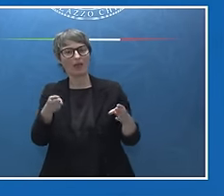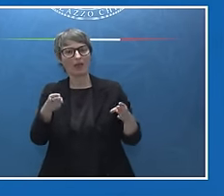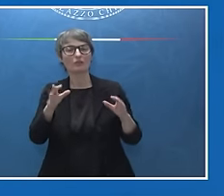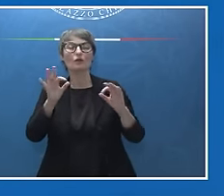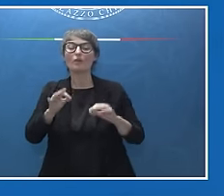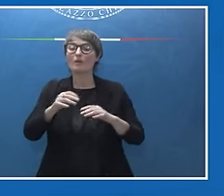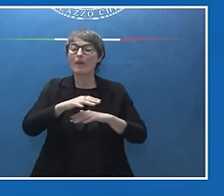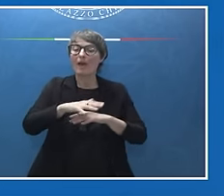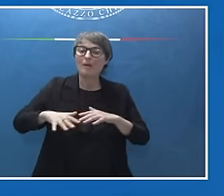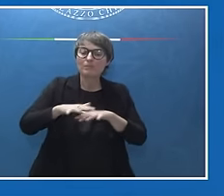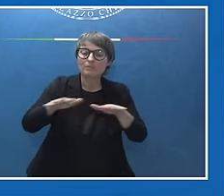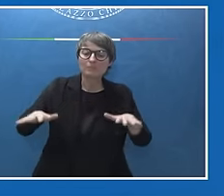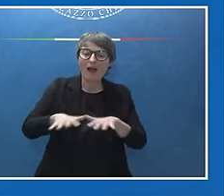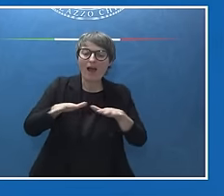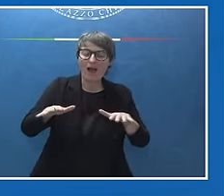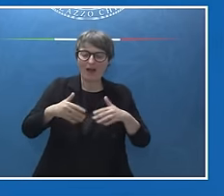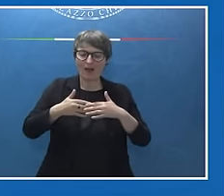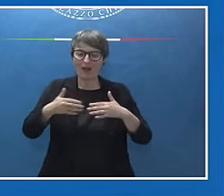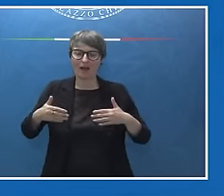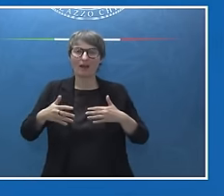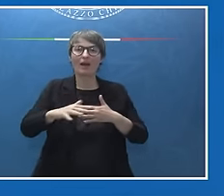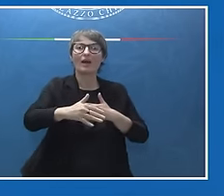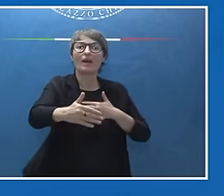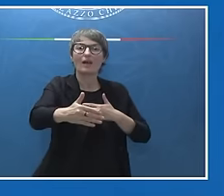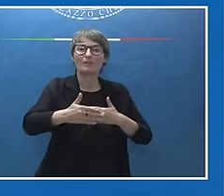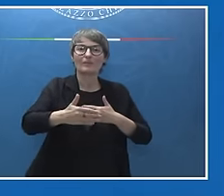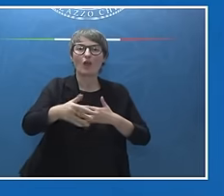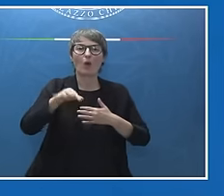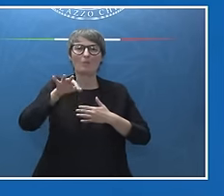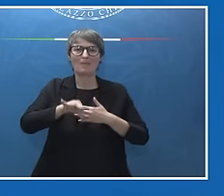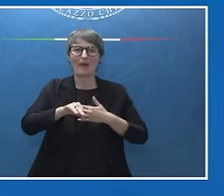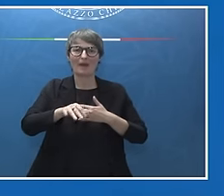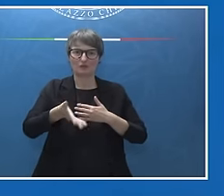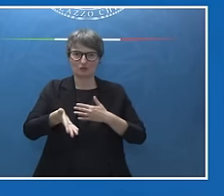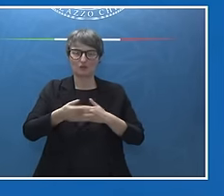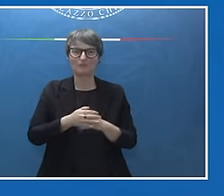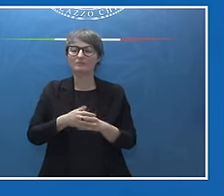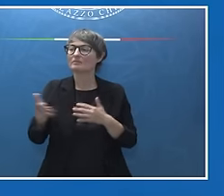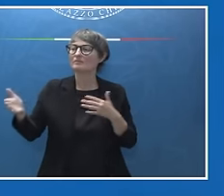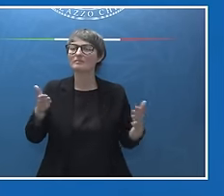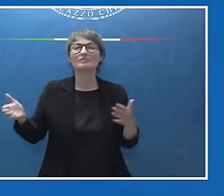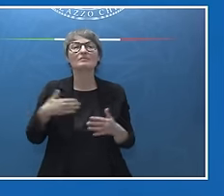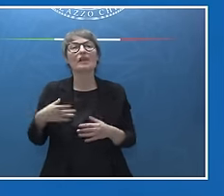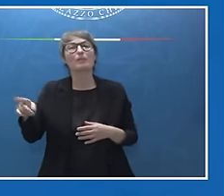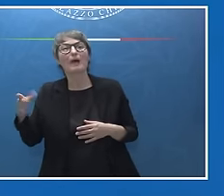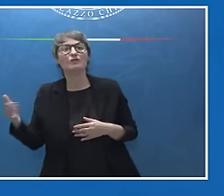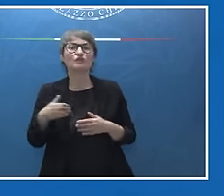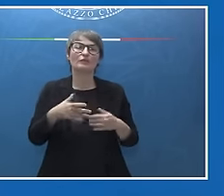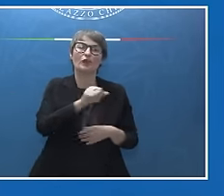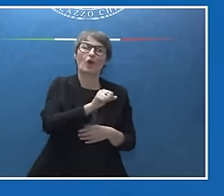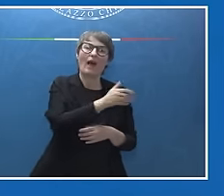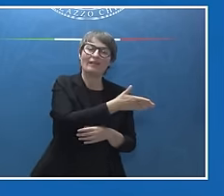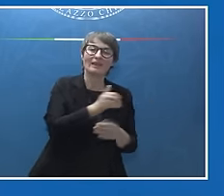di mezzo tra i due grandi spazi marittimi del globo, come abbiamo detto in questi giorni, l'Atlantico da una parte, l'Indo-Pacifico dall'altro,